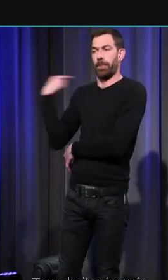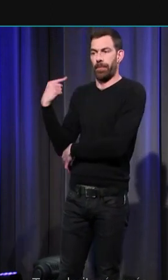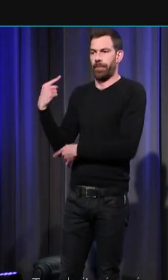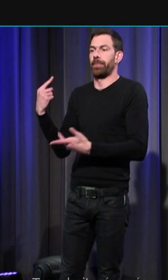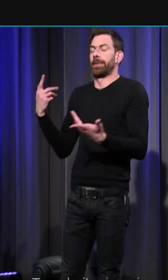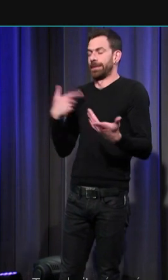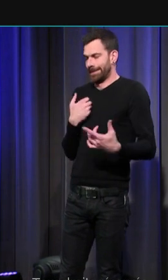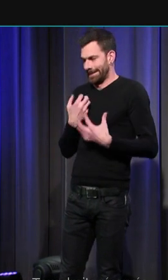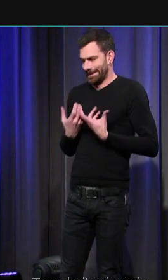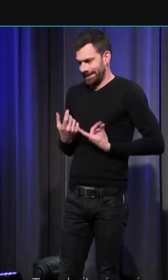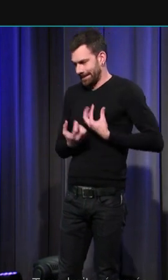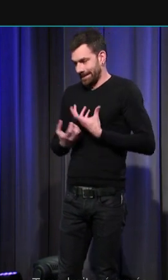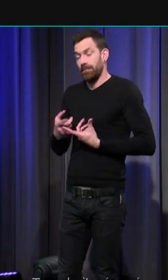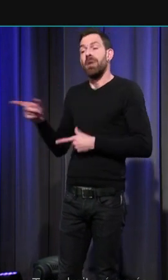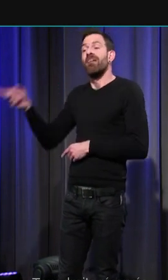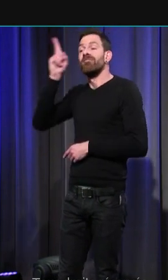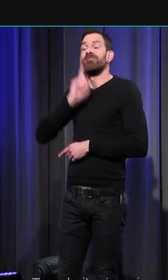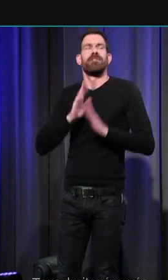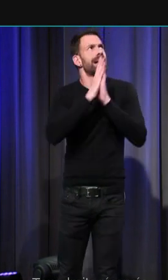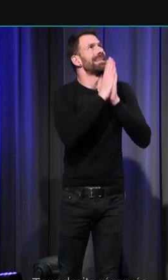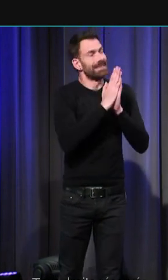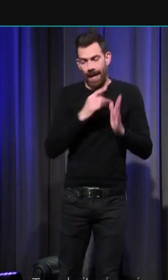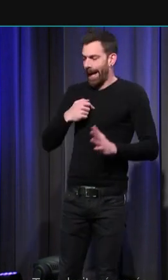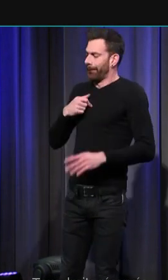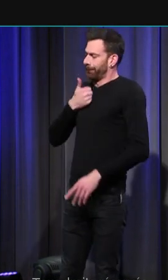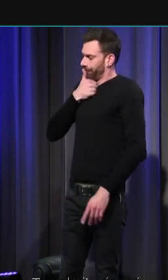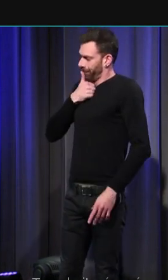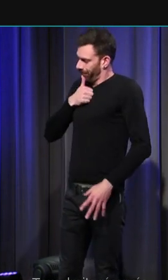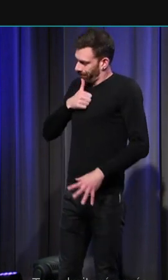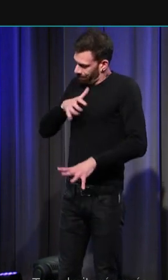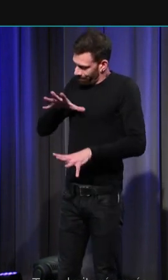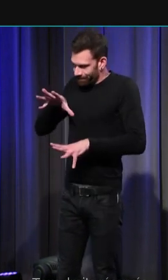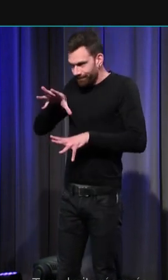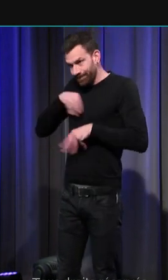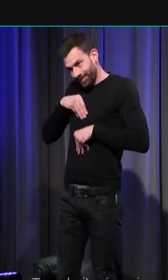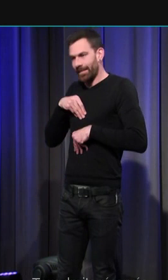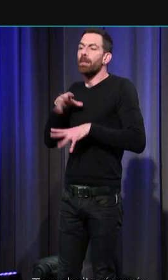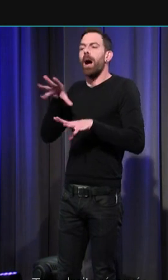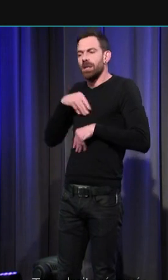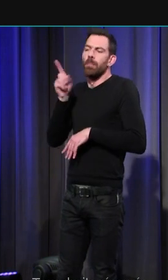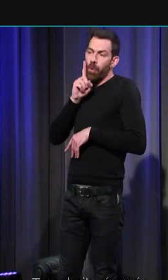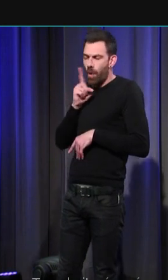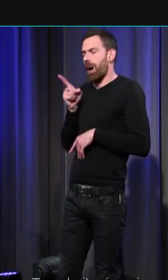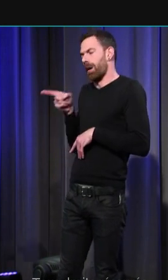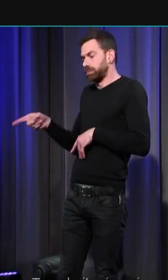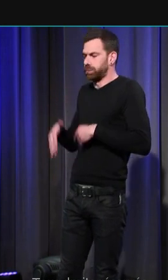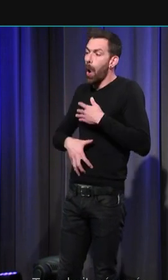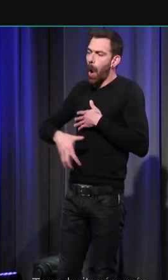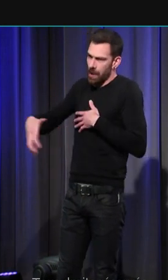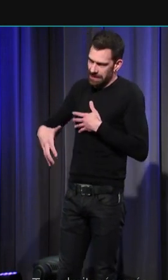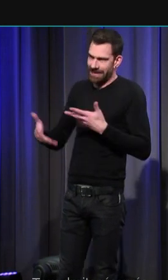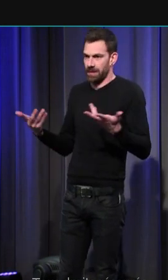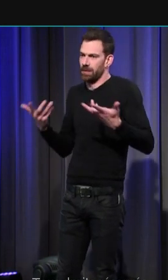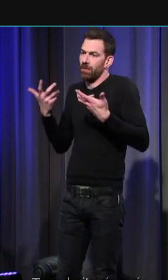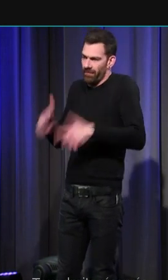sa femme le supplie et encore il cède parce que dit-il elle est fortement enceinte et que ça l'embêterait si il lui